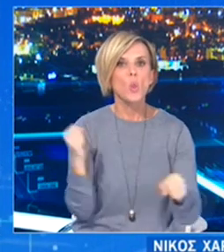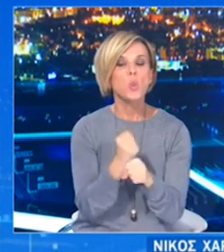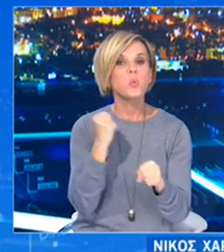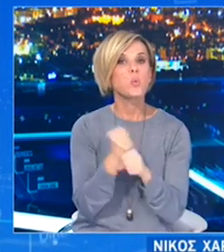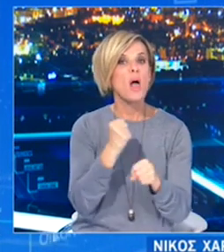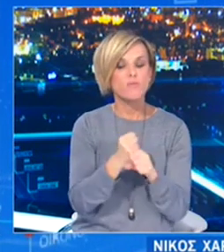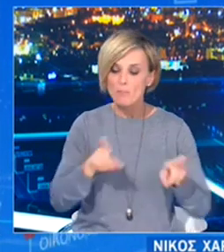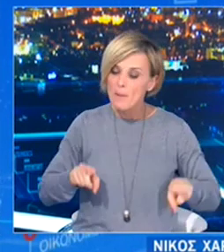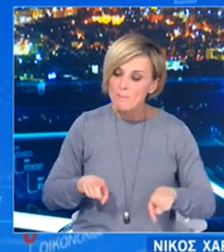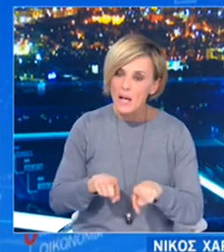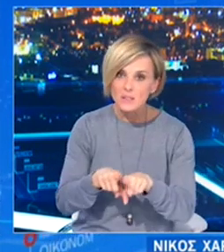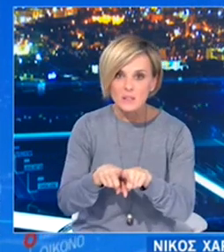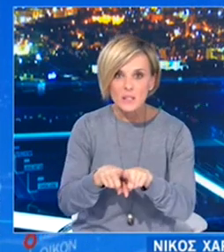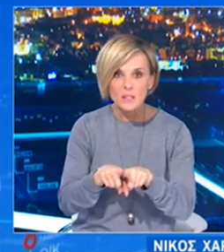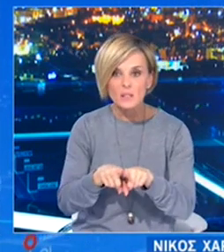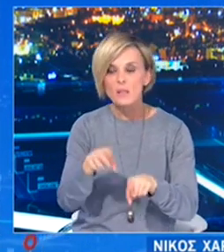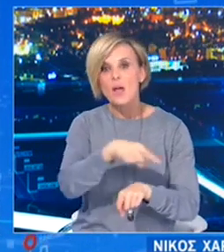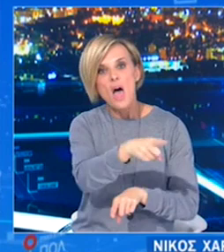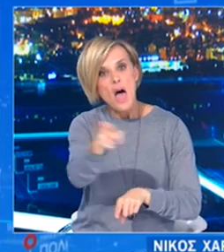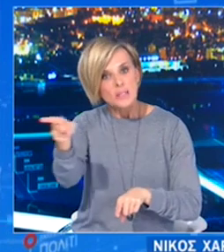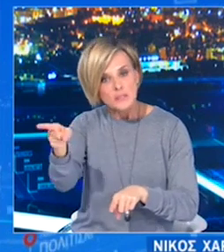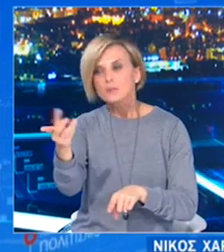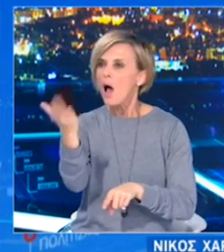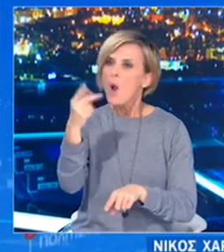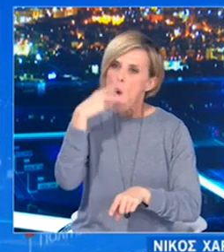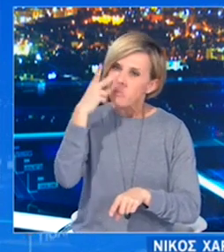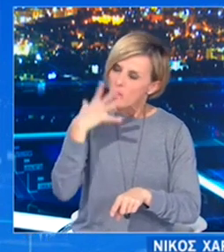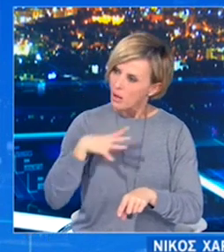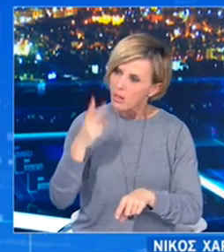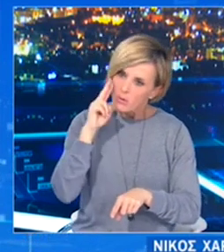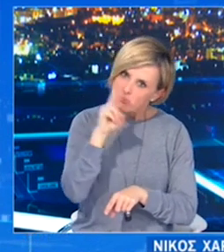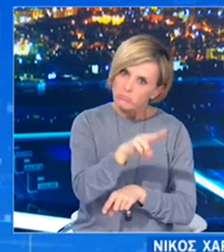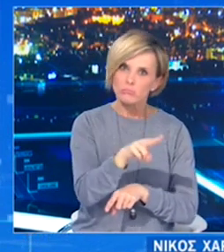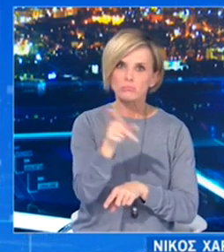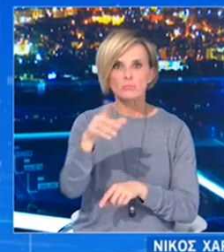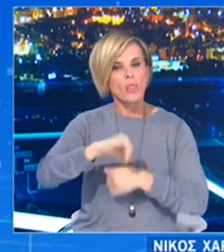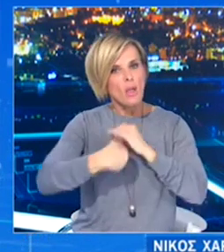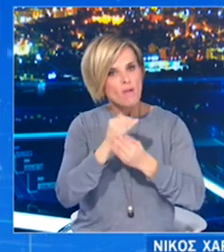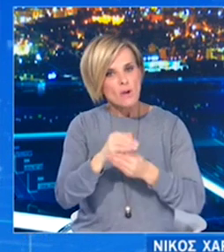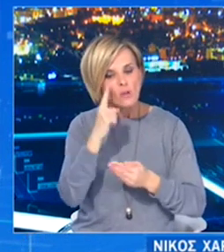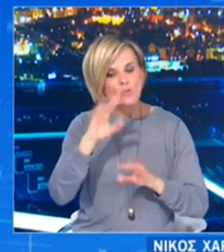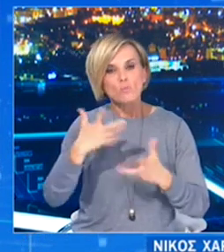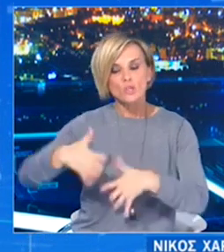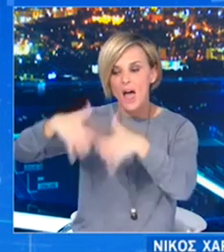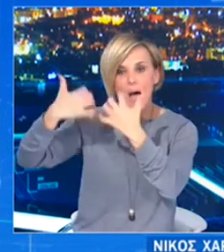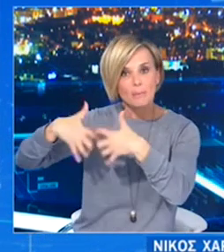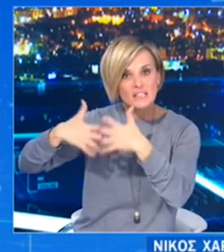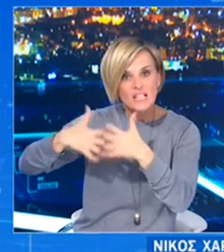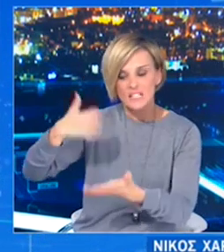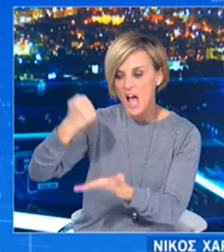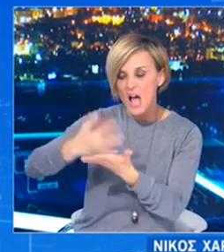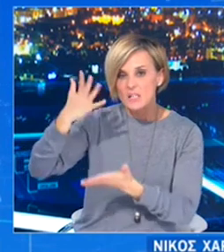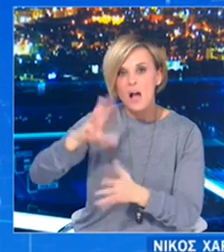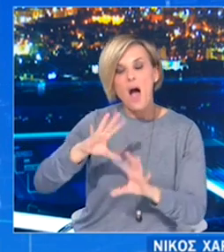επιστήμονές μας παρατηρούμε και αναλύουμε τα ποιοτικά χαρακτηριστικά των ειχηλατουμένων και πώς θα επεξεργαζόμαστε πάντα όμως με